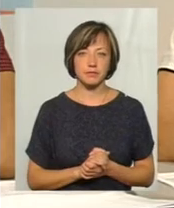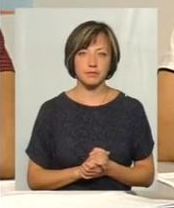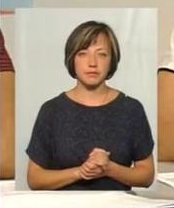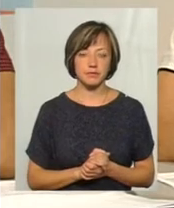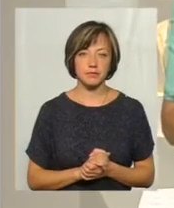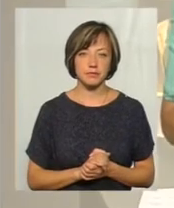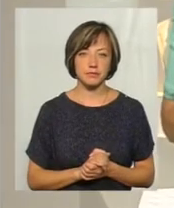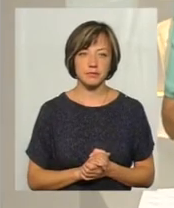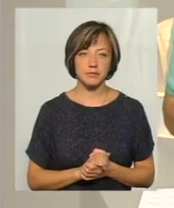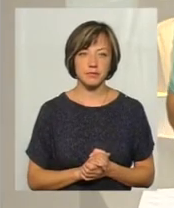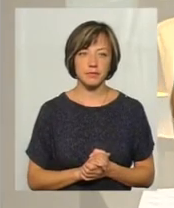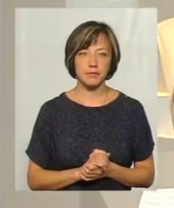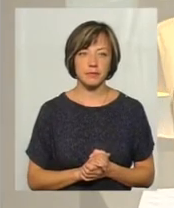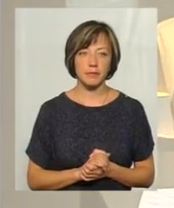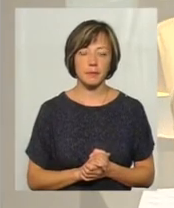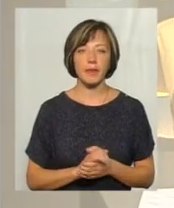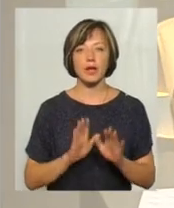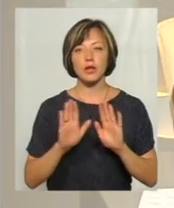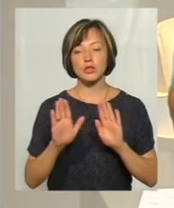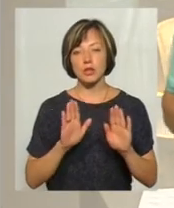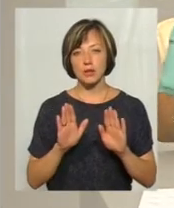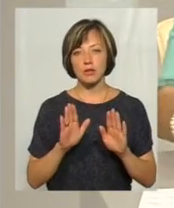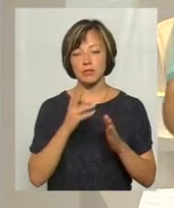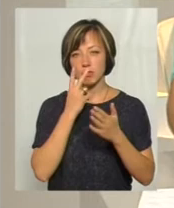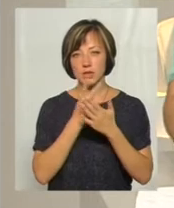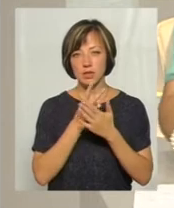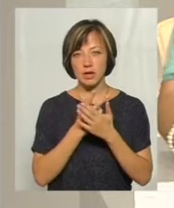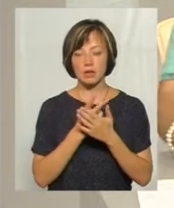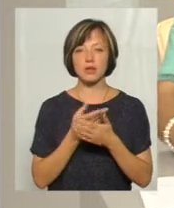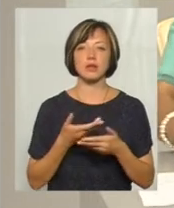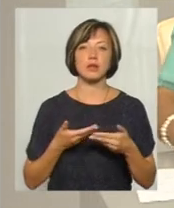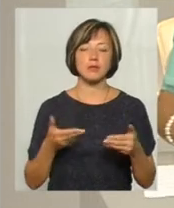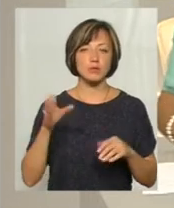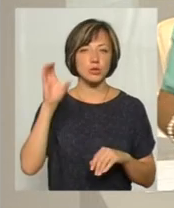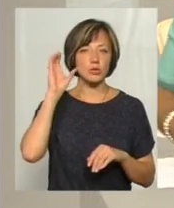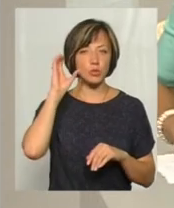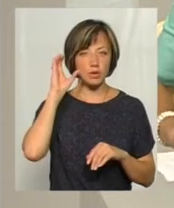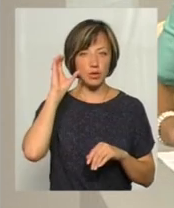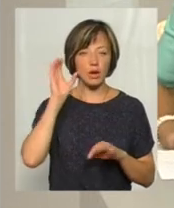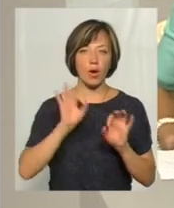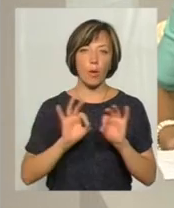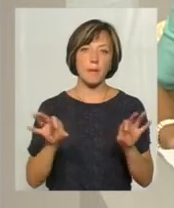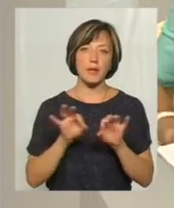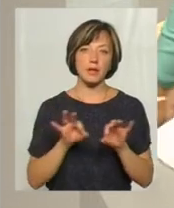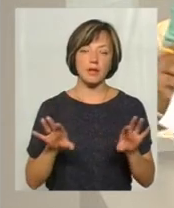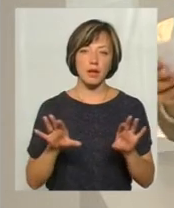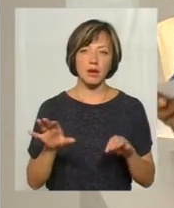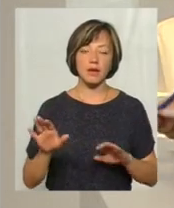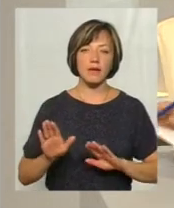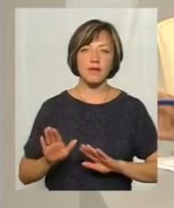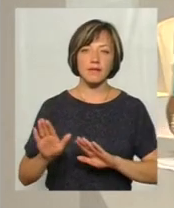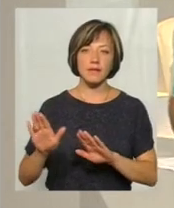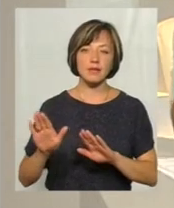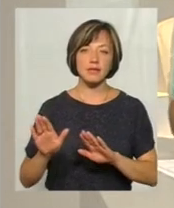Дякую за відповідь. Прошу, режисера, включити нам послухати коментар віце-прем'єр